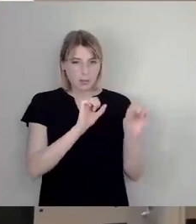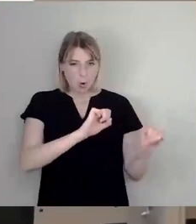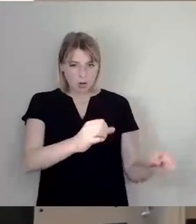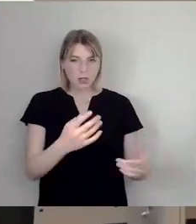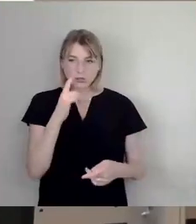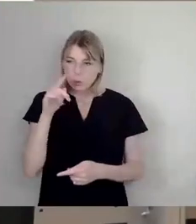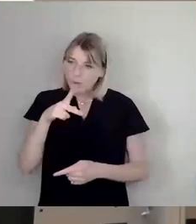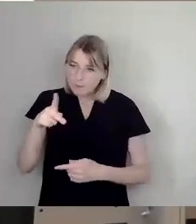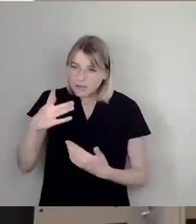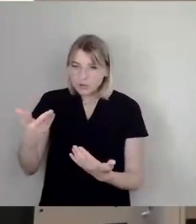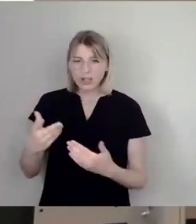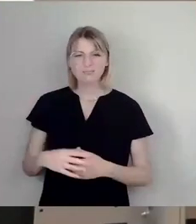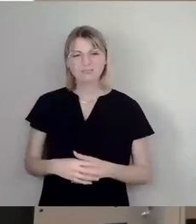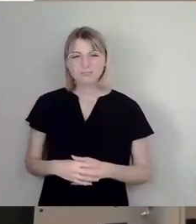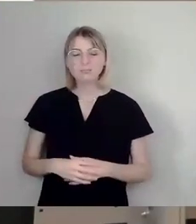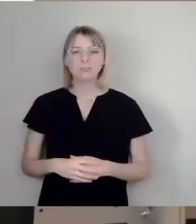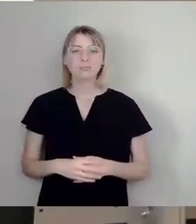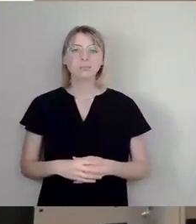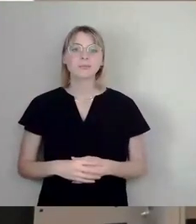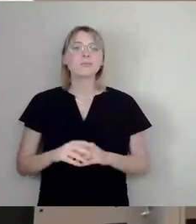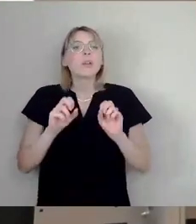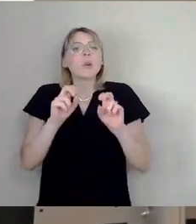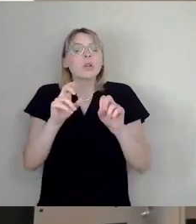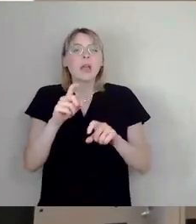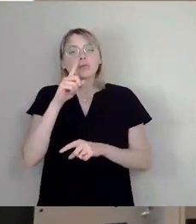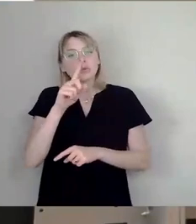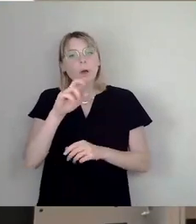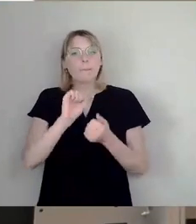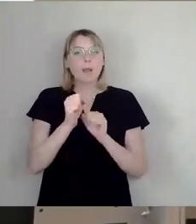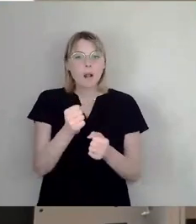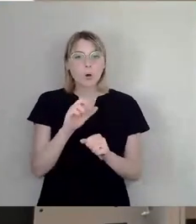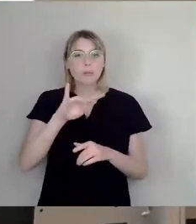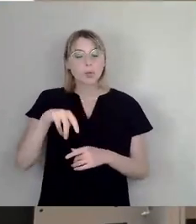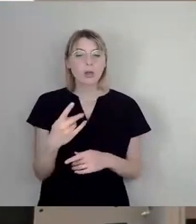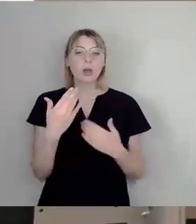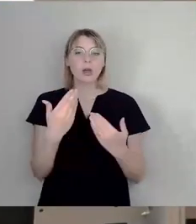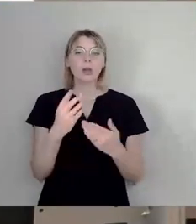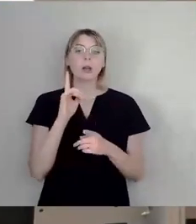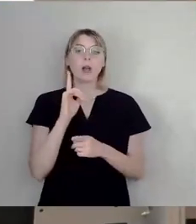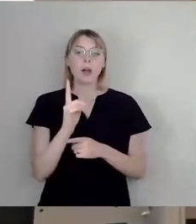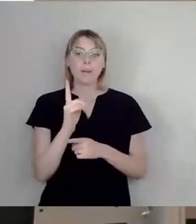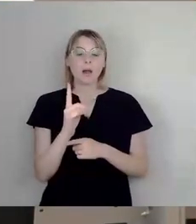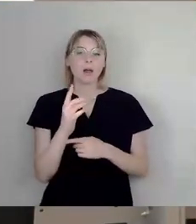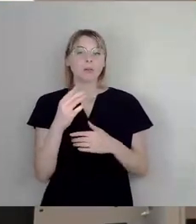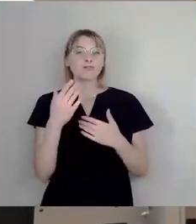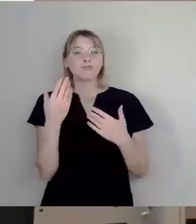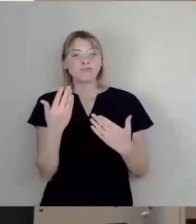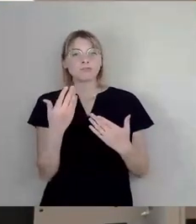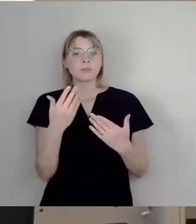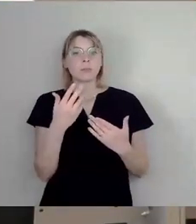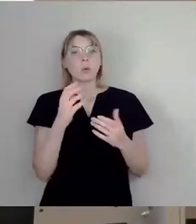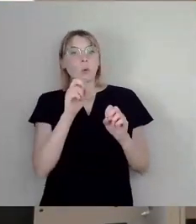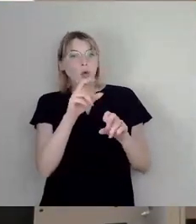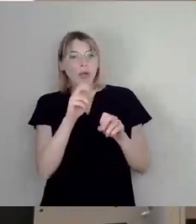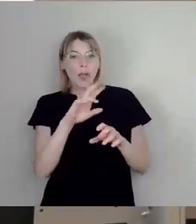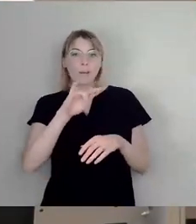Nun gut, nun soll das ja ein Pilotprojekt sein. Und naja, da kann man ja mal sagen, Pilotprojekt ist gut, dann machen wir